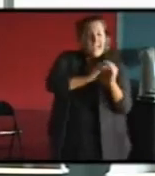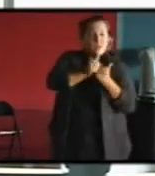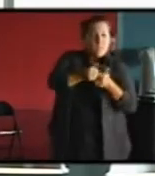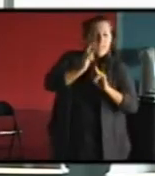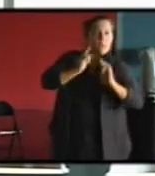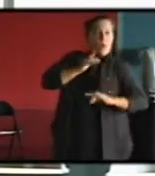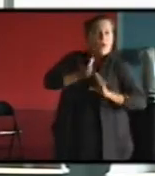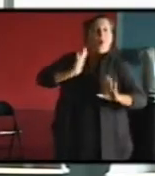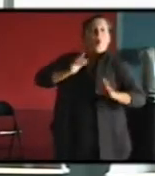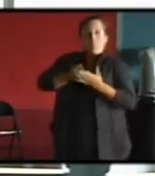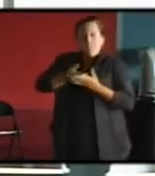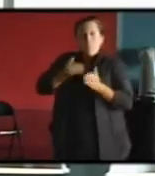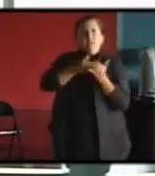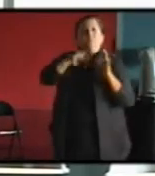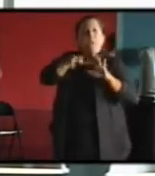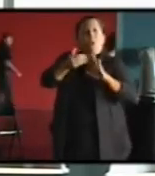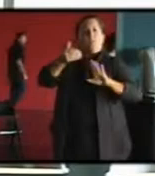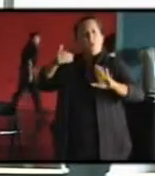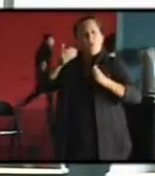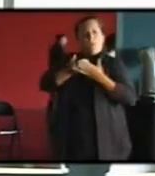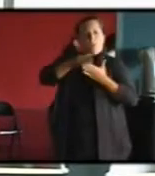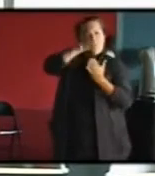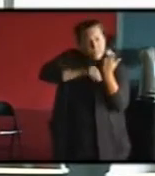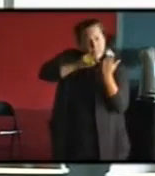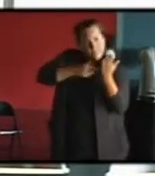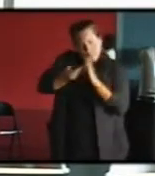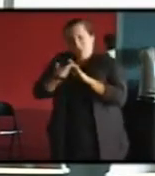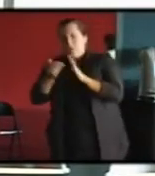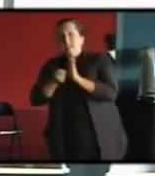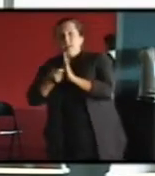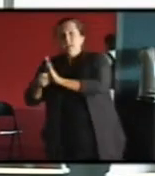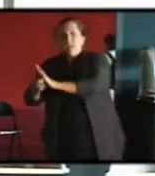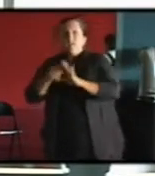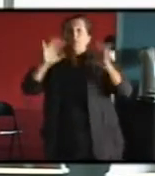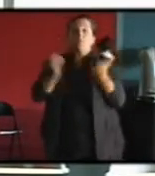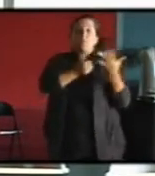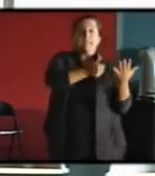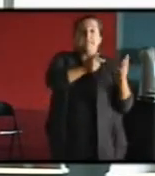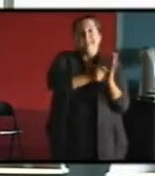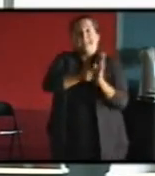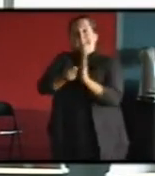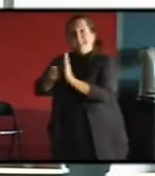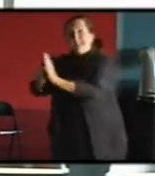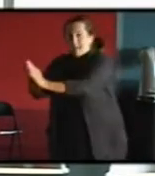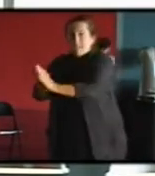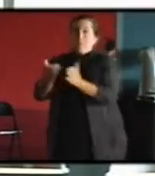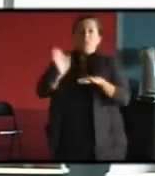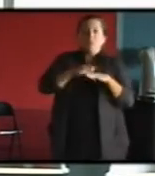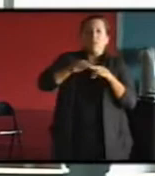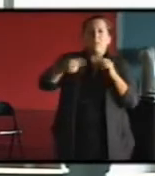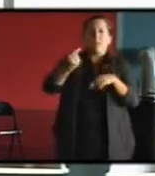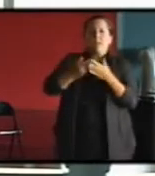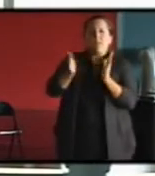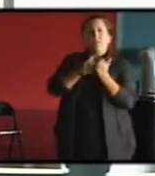historique, avant 1800, vous les voyez là, en six périodes, avec une coupure assez nette